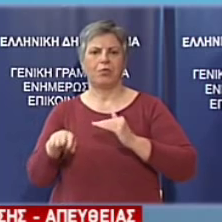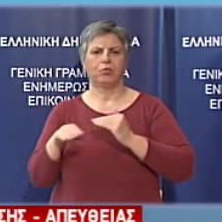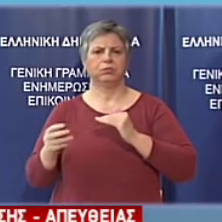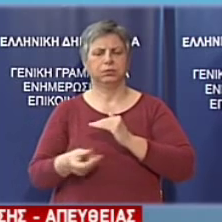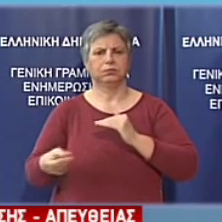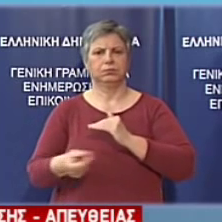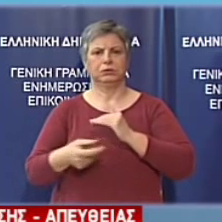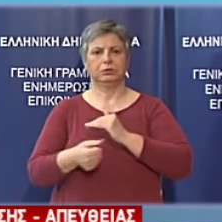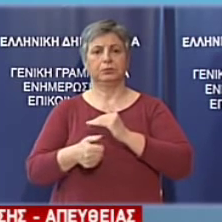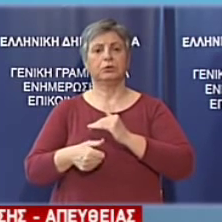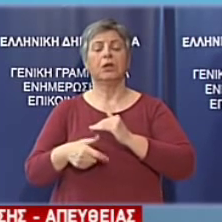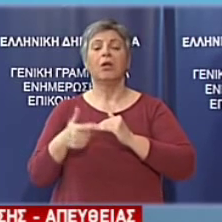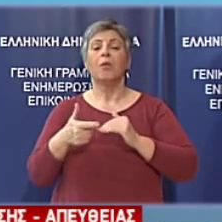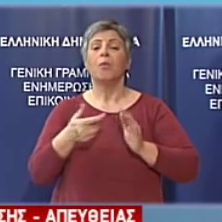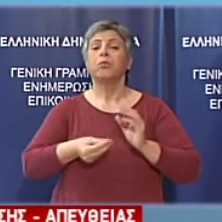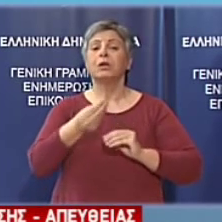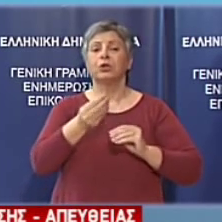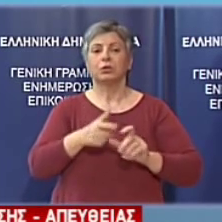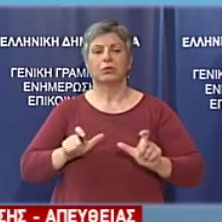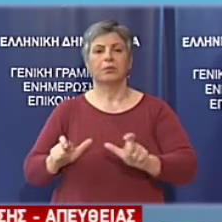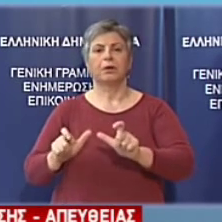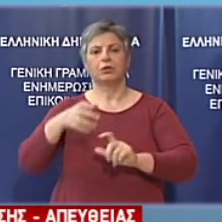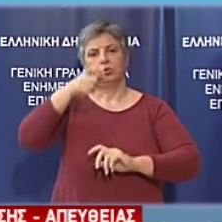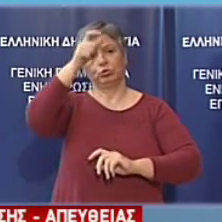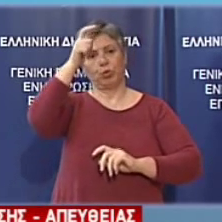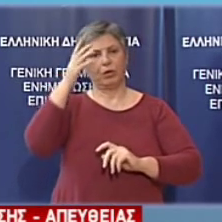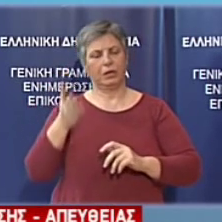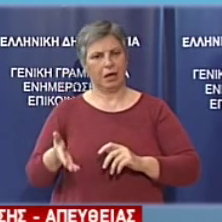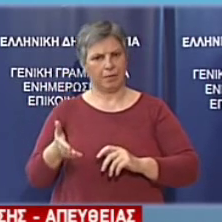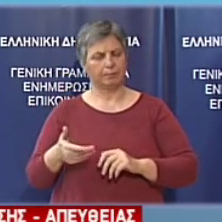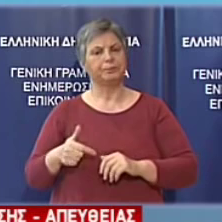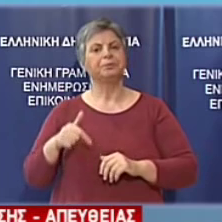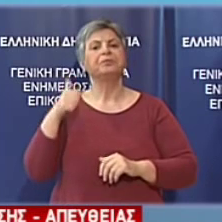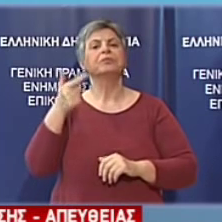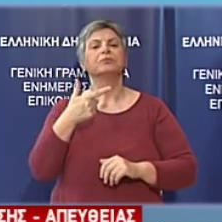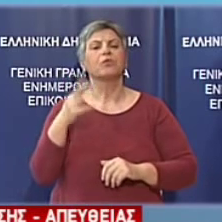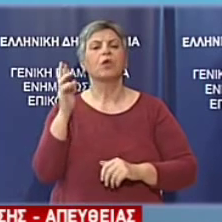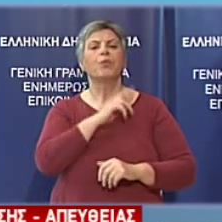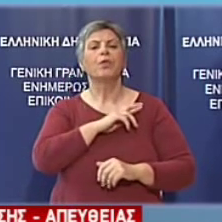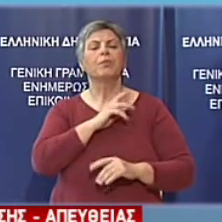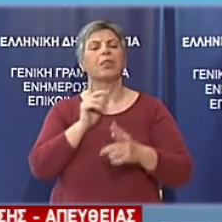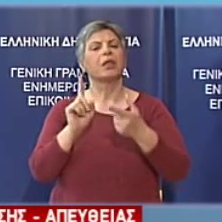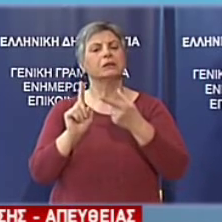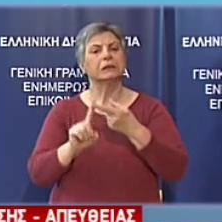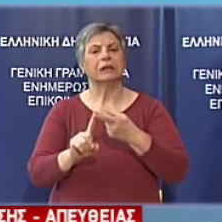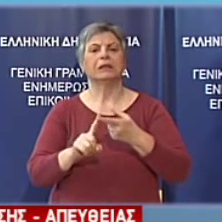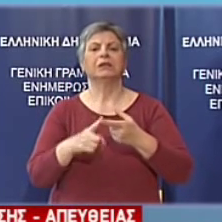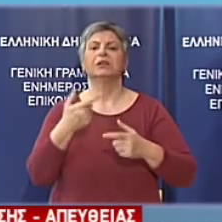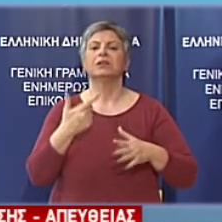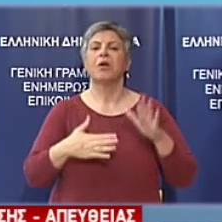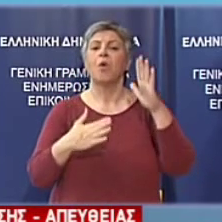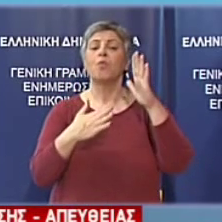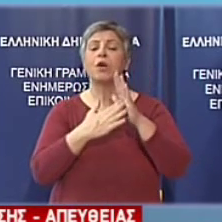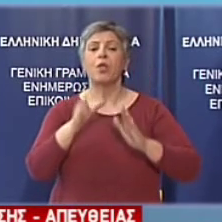περιθώριο της Συνόδου Κορυφής θα υπάρξει συνάντηση του Πρωθυπουργού με τον Πρόεδρο της Ευρωπαϊκής Επιτροπής τον κύριο Γιούγκερ θα υπάρξει επίσης